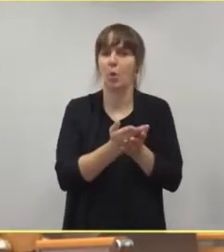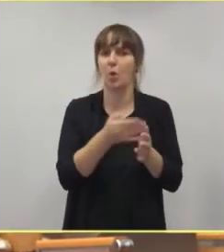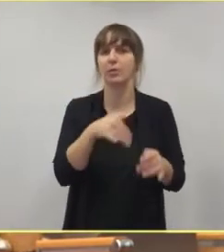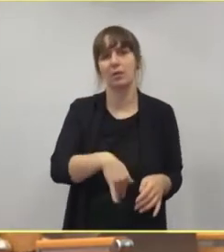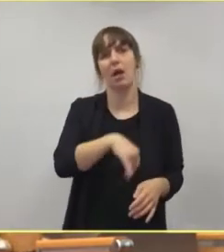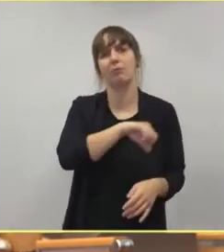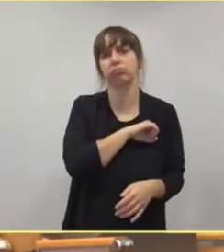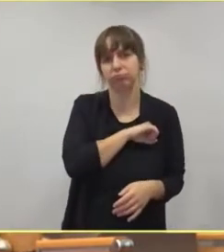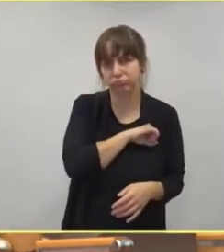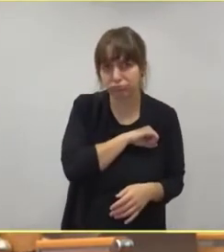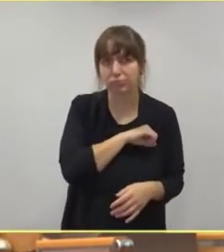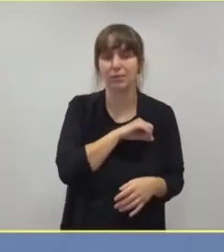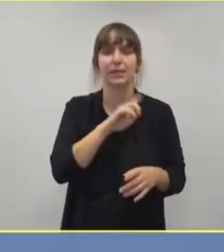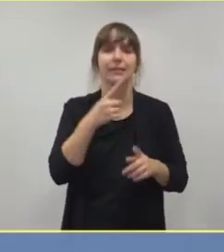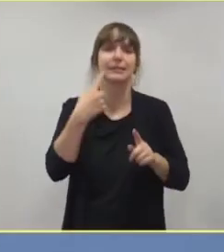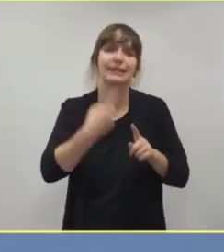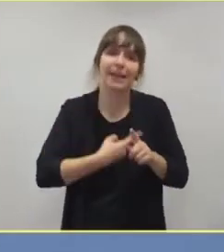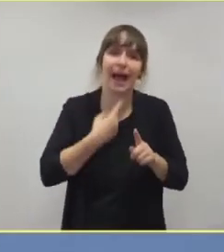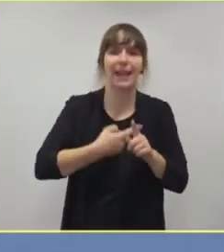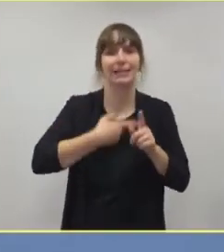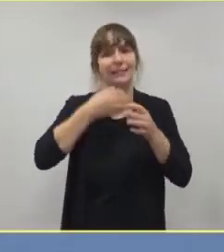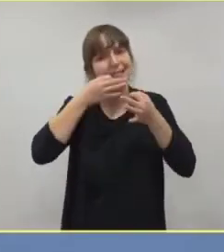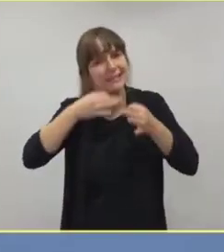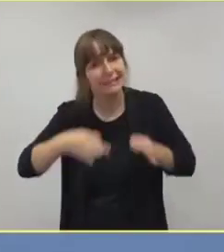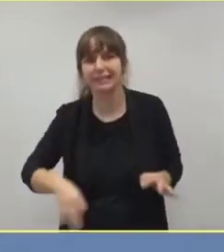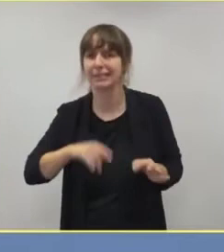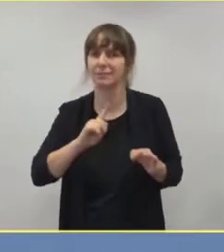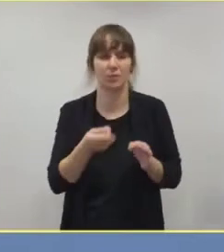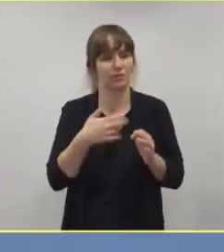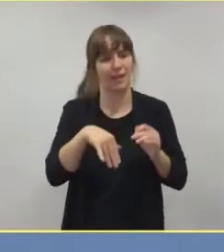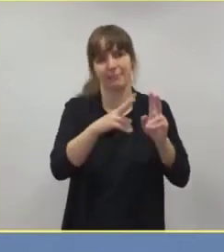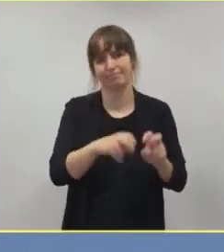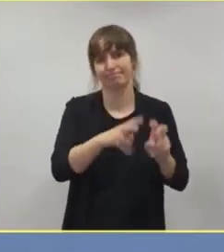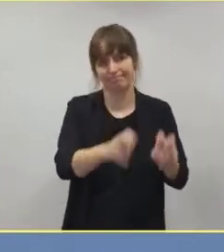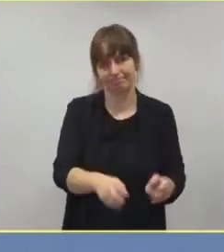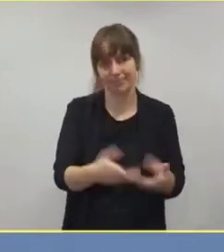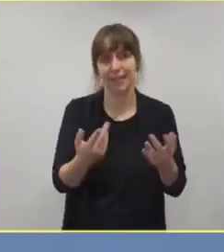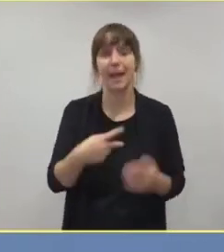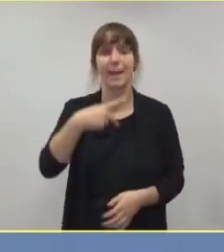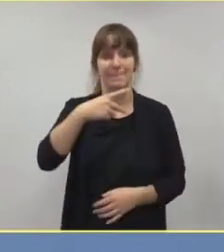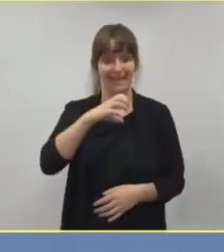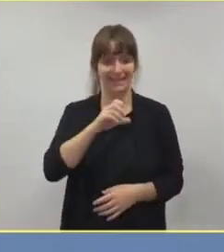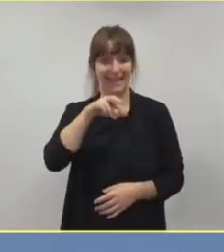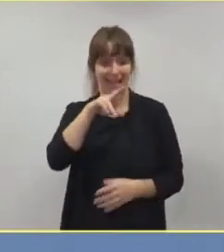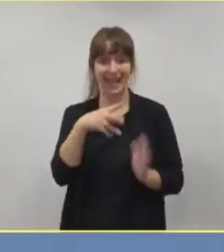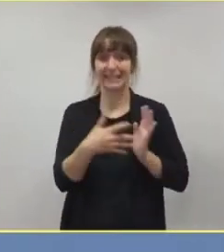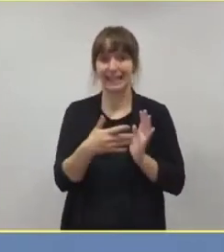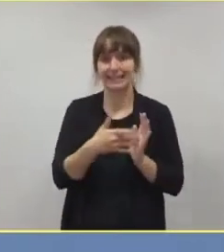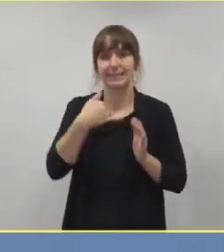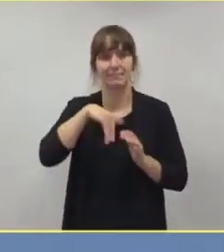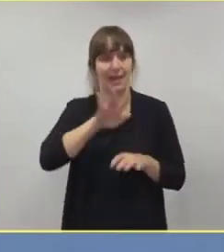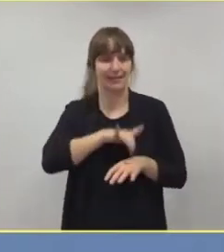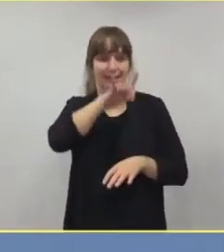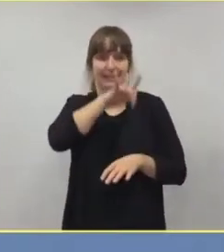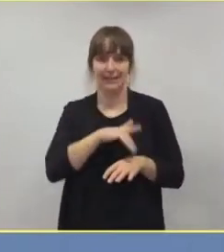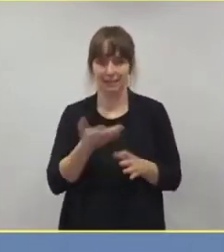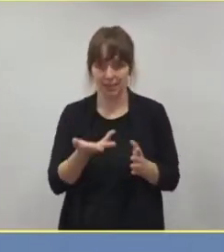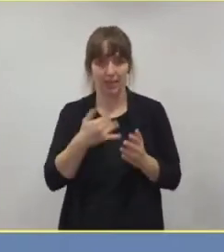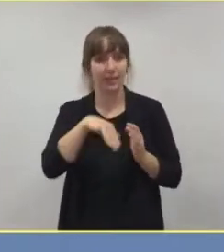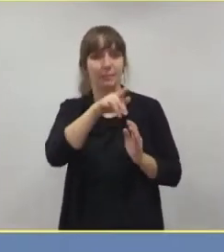Genaue Zahlen muss man da ermitteln. Die PCR ist viel empfindlicher, entdeckt auch bei